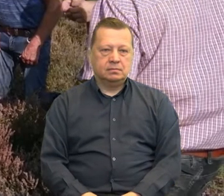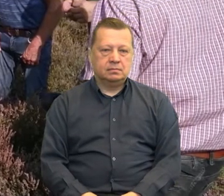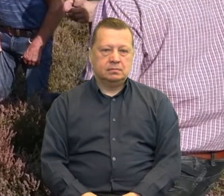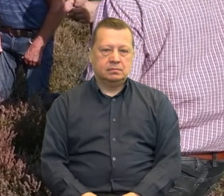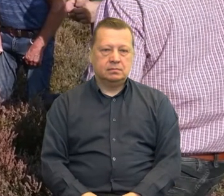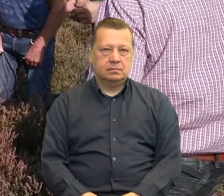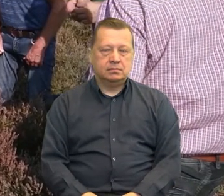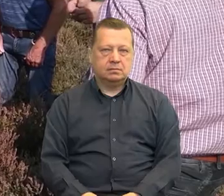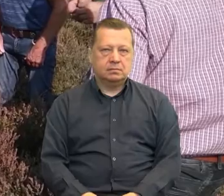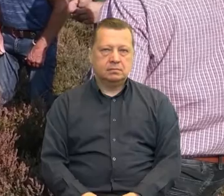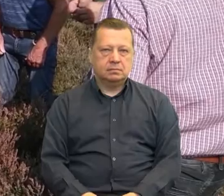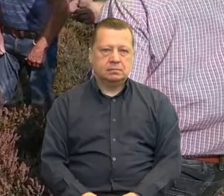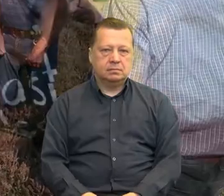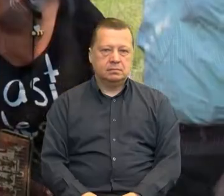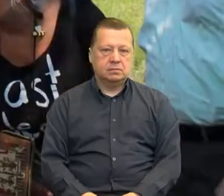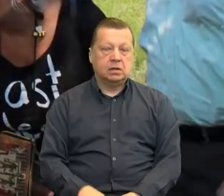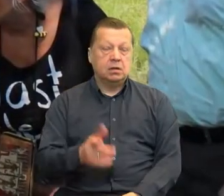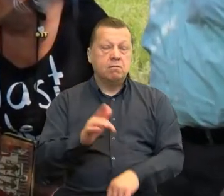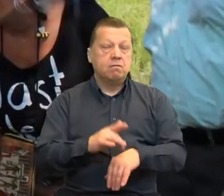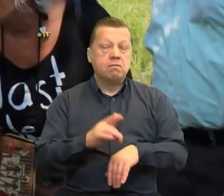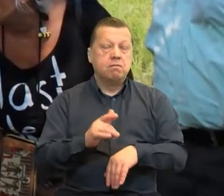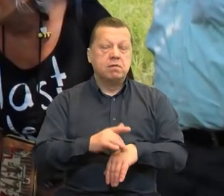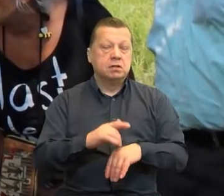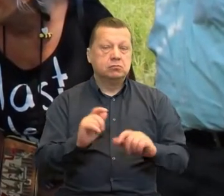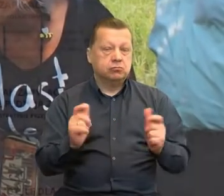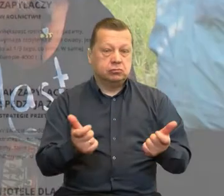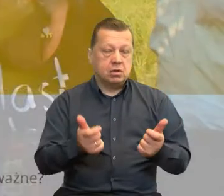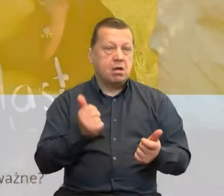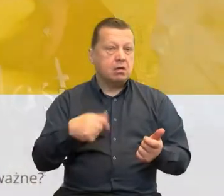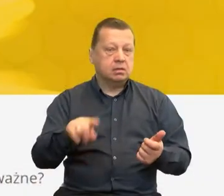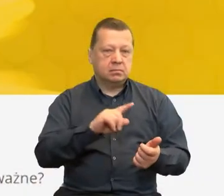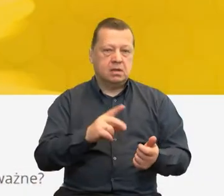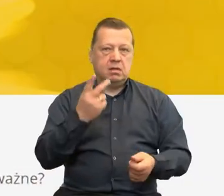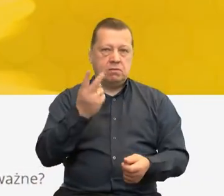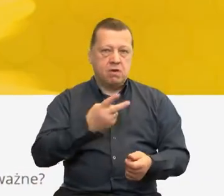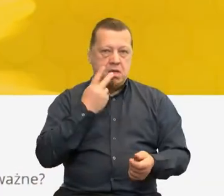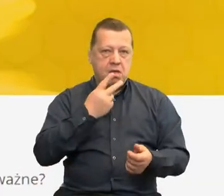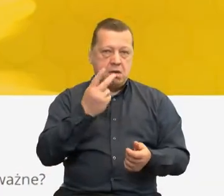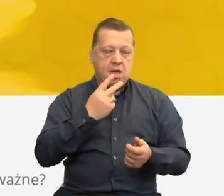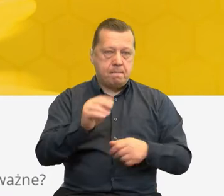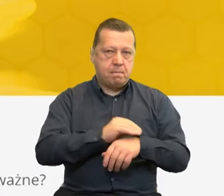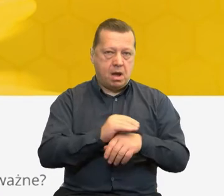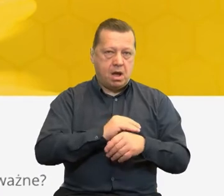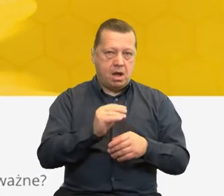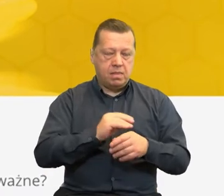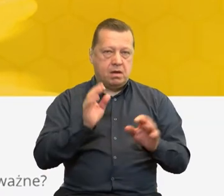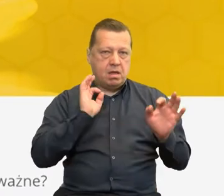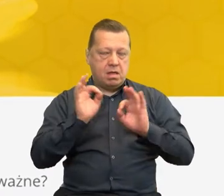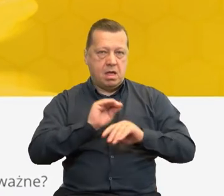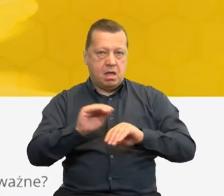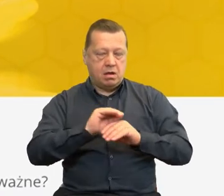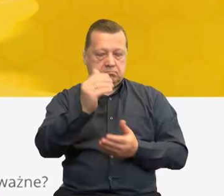Muzyka Owocem pracy naszych ekspertek i ekspertów są dwujęzyczne materiały edukacyjne i informacyjne,